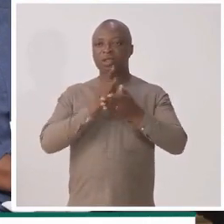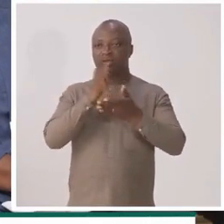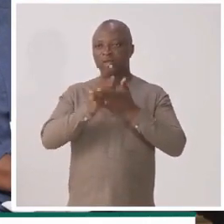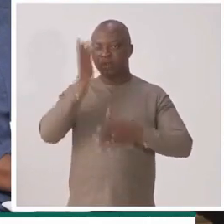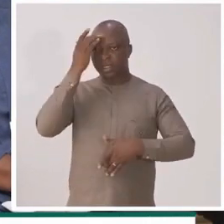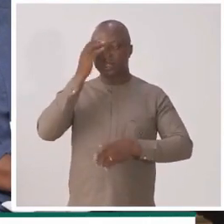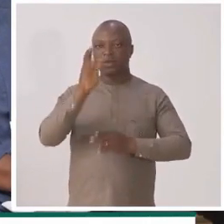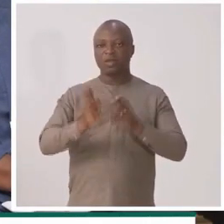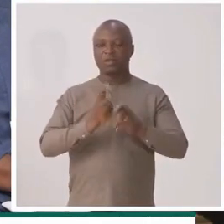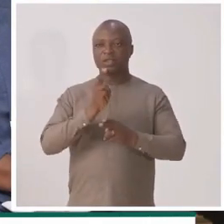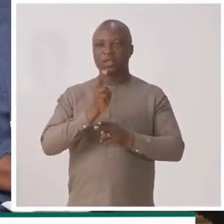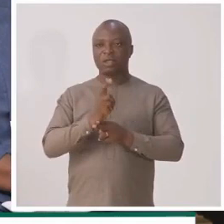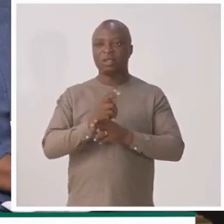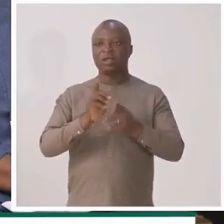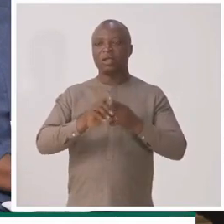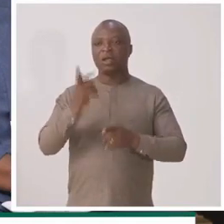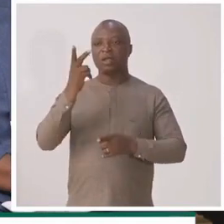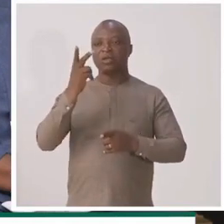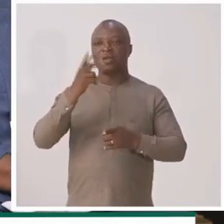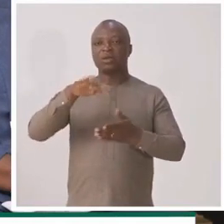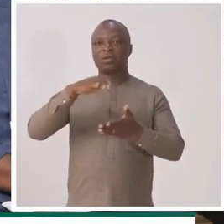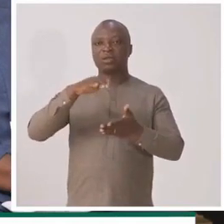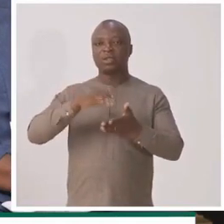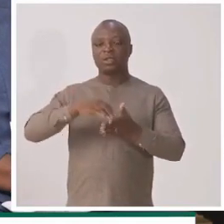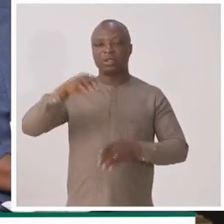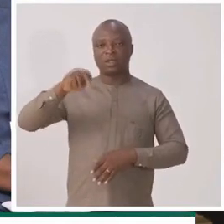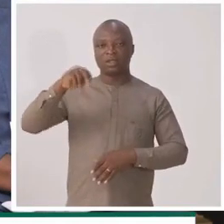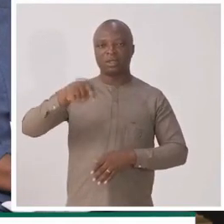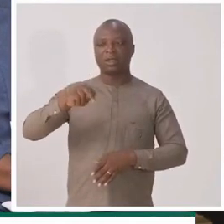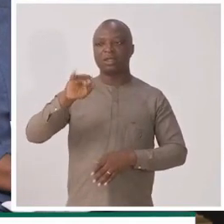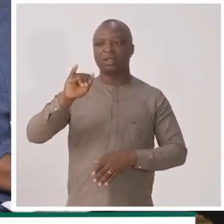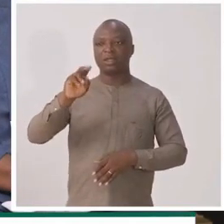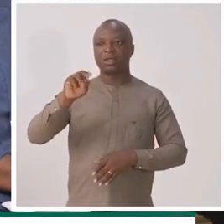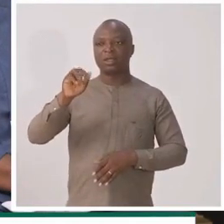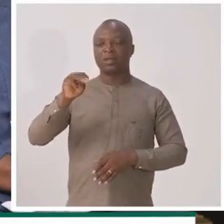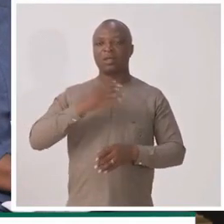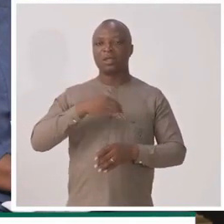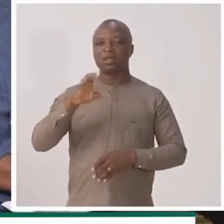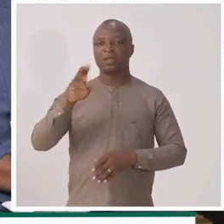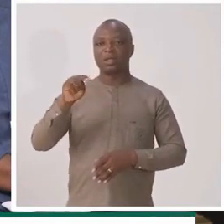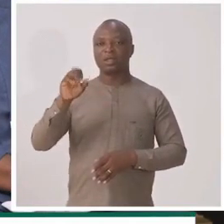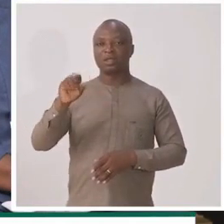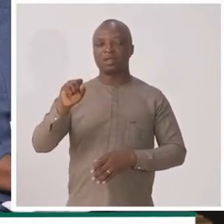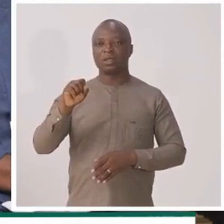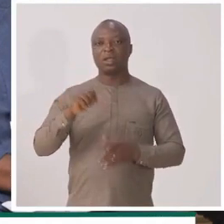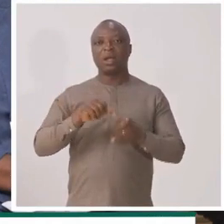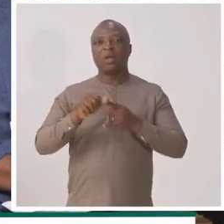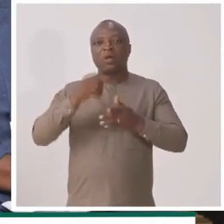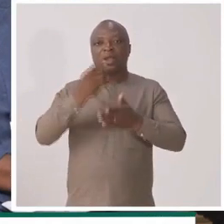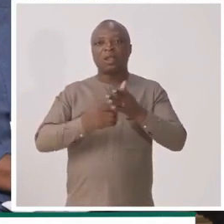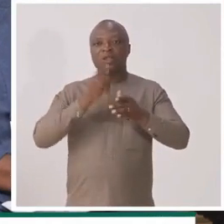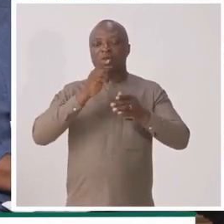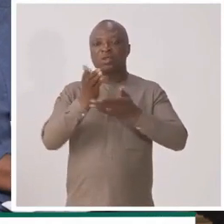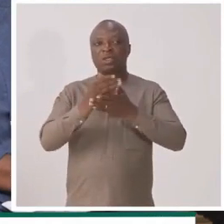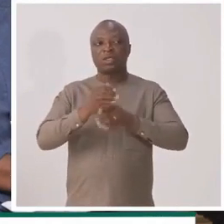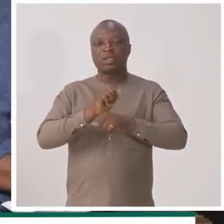de l'assurance maladie universelle à deux structures essentielles, l'INAM et la CNSS. Alors,